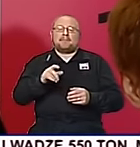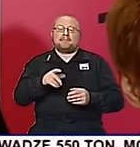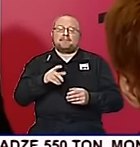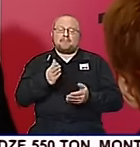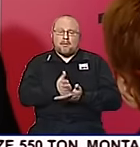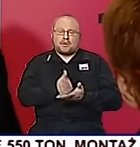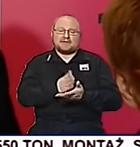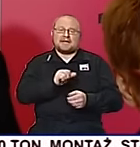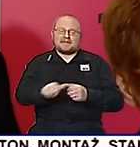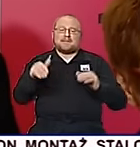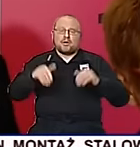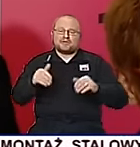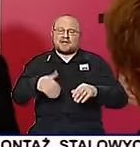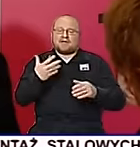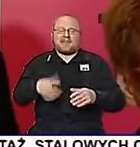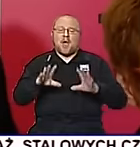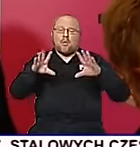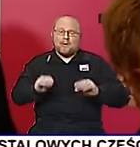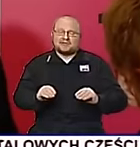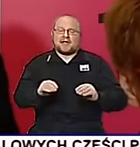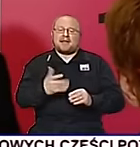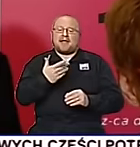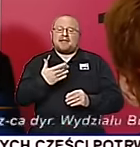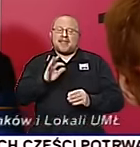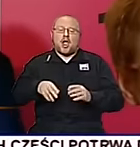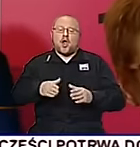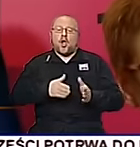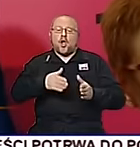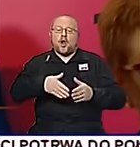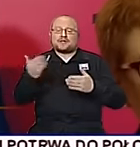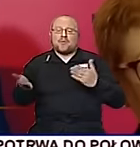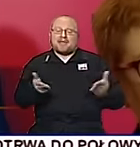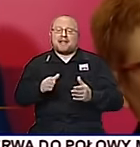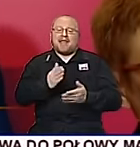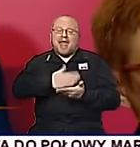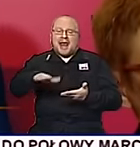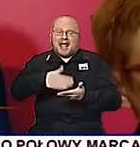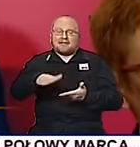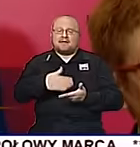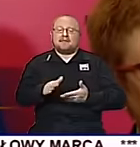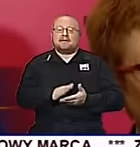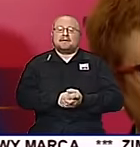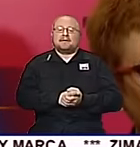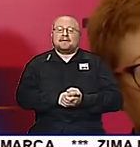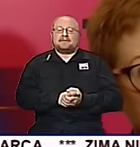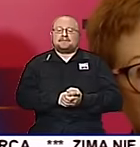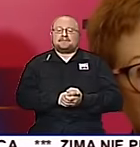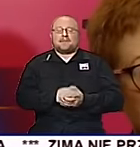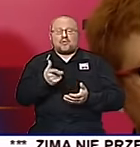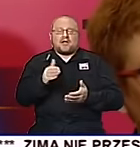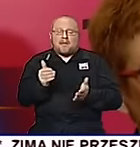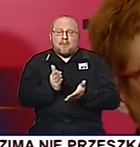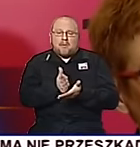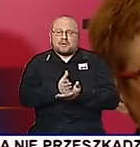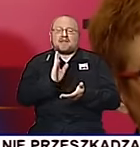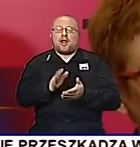realnej to jest właśnie możliwość nieumarzania. Możliwość nie rozkładania na raty, bo jeżeli ktoś nie ma pieniędzy, to i tak to rozłożenie na raty mu nie pomoże.